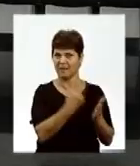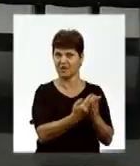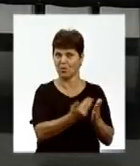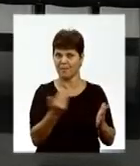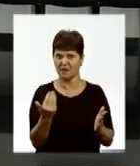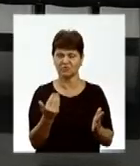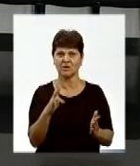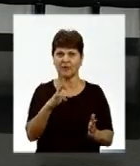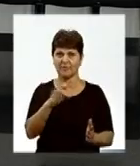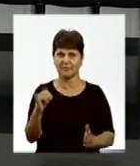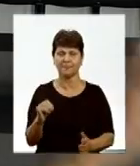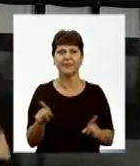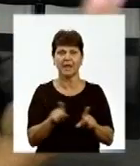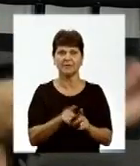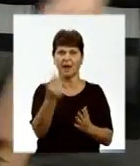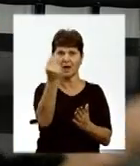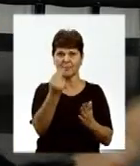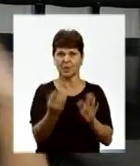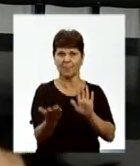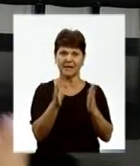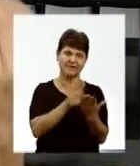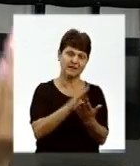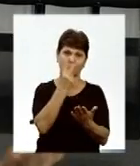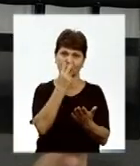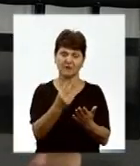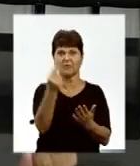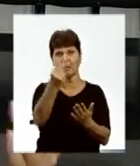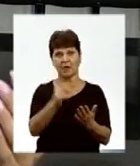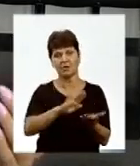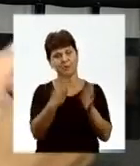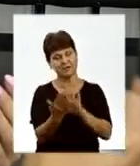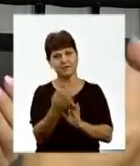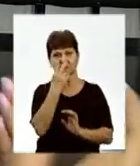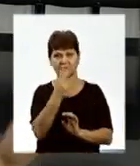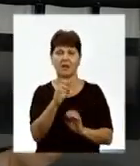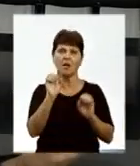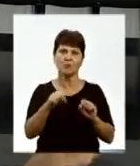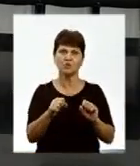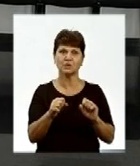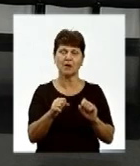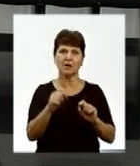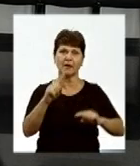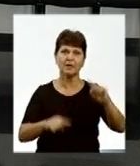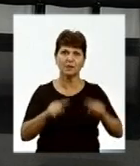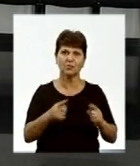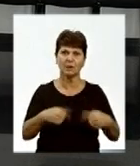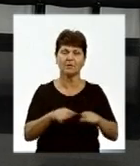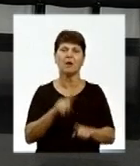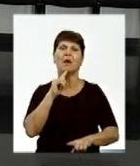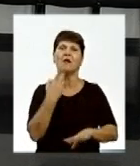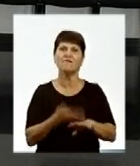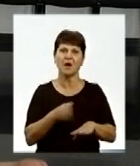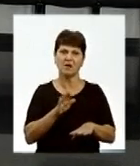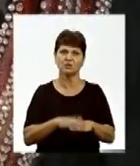малюю, перевертаю, дивлюсь, малюю, перевертаю, дивлюсь. Іноді ось так. Ну, важко,